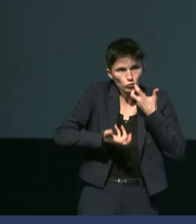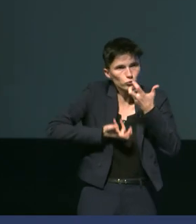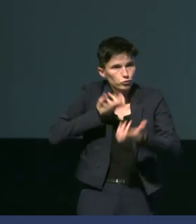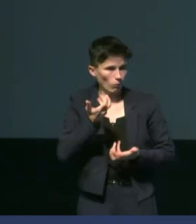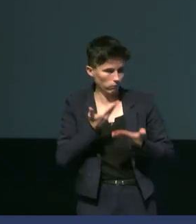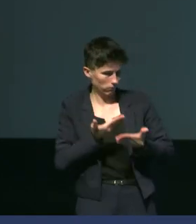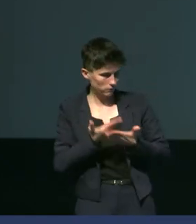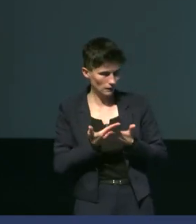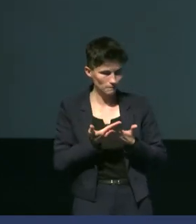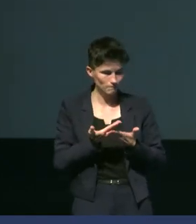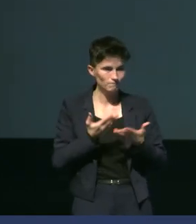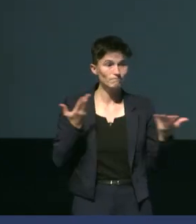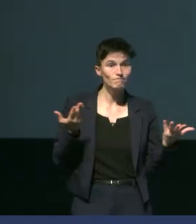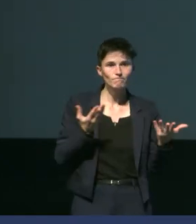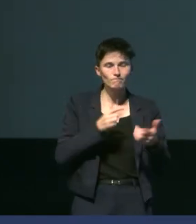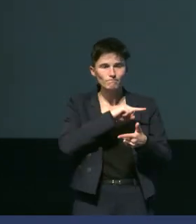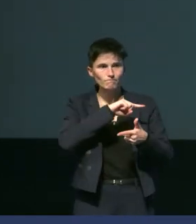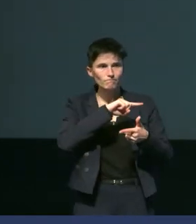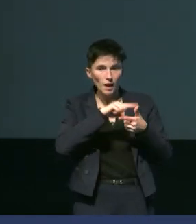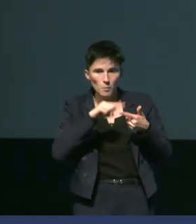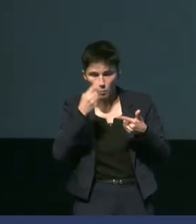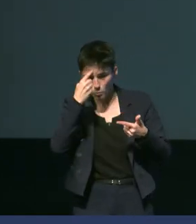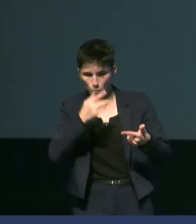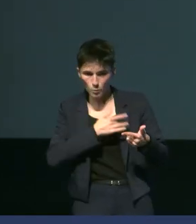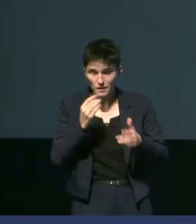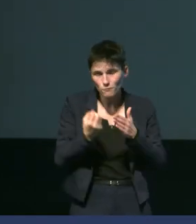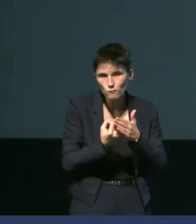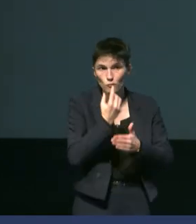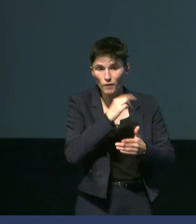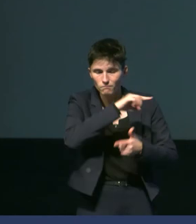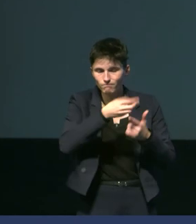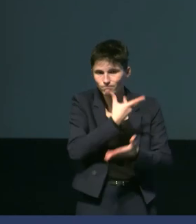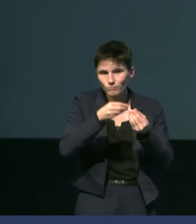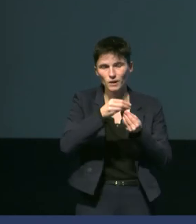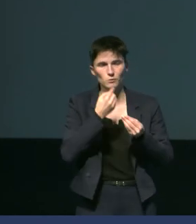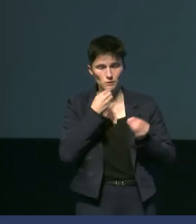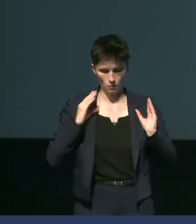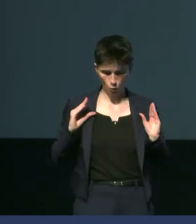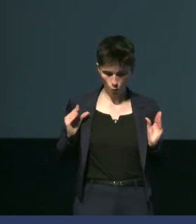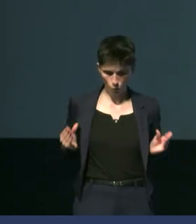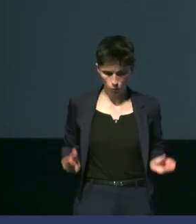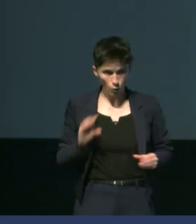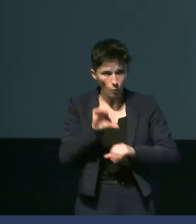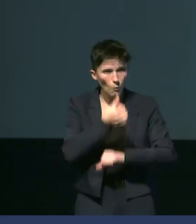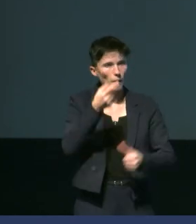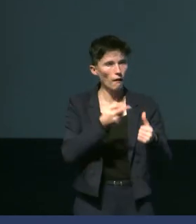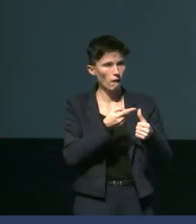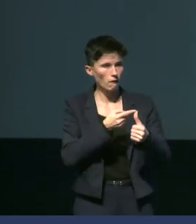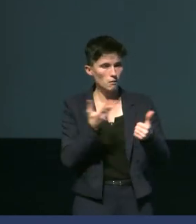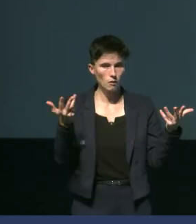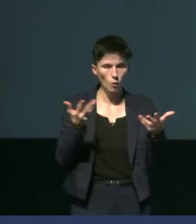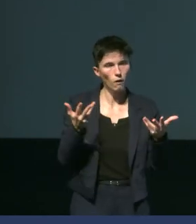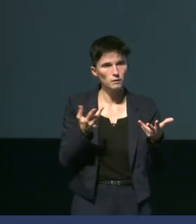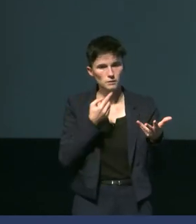Et puis, on a deux nouvelles hypothèses qui sont apparues. La première, au niveau du tissu adipeux, on l'a vu, c'est de mobiliser